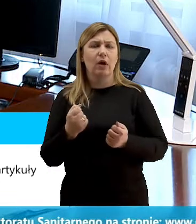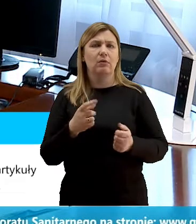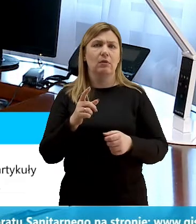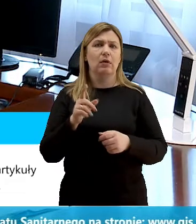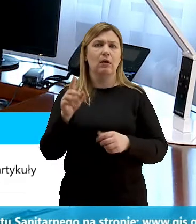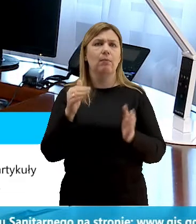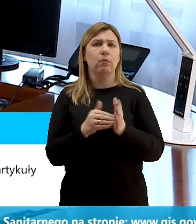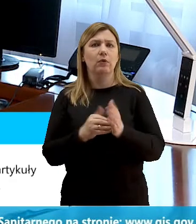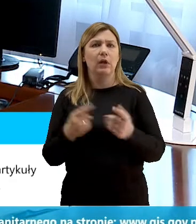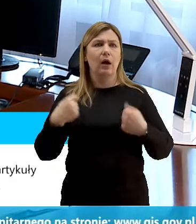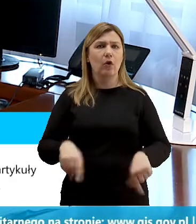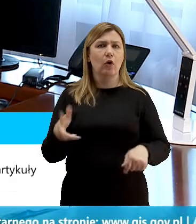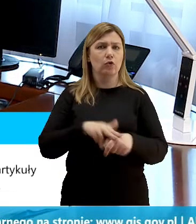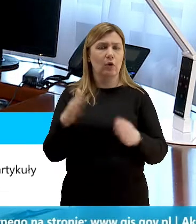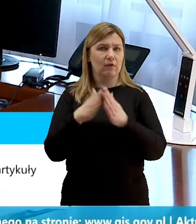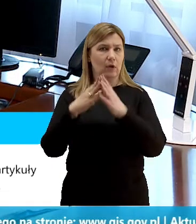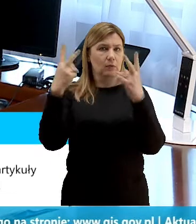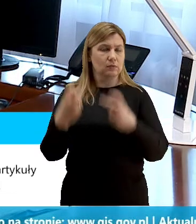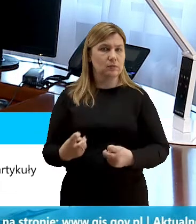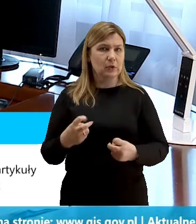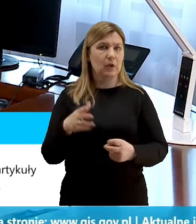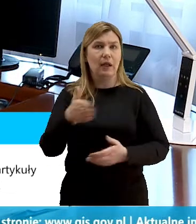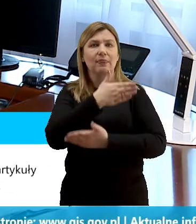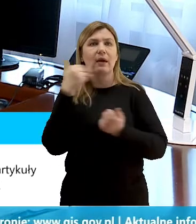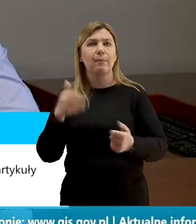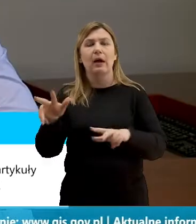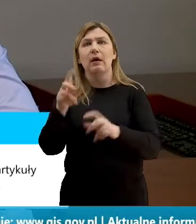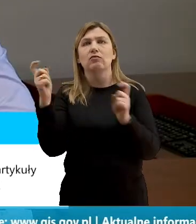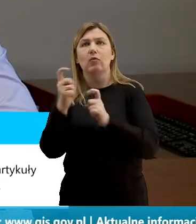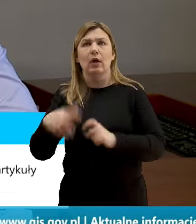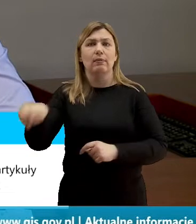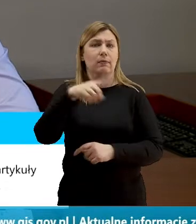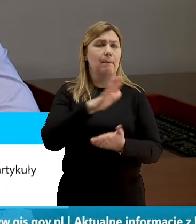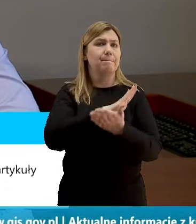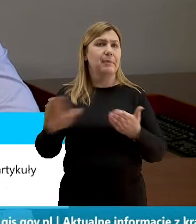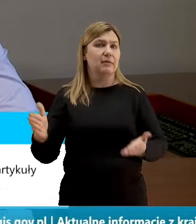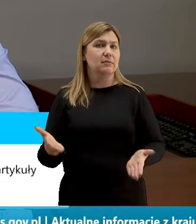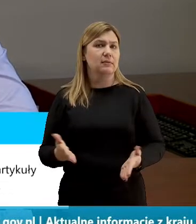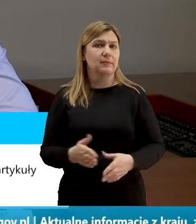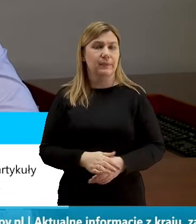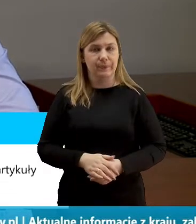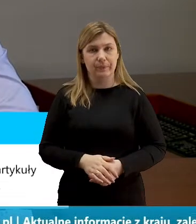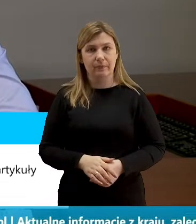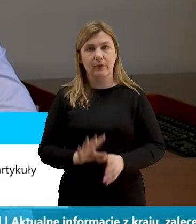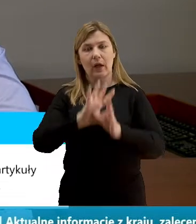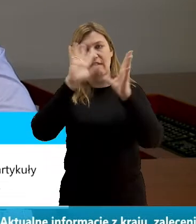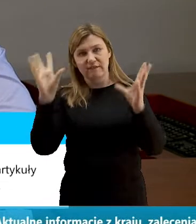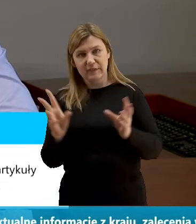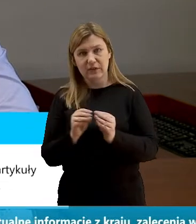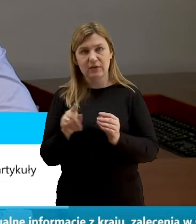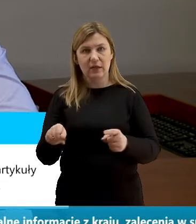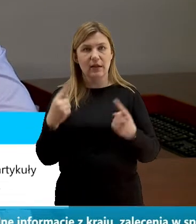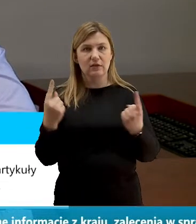osób odbywających kwarantanny nie mających najbliższych sąsiadów proszę Państwa wszystkie te sytuacje